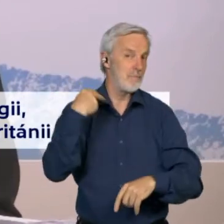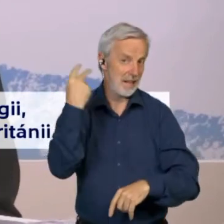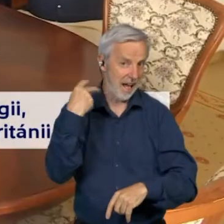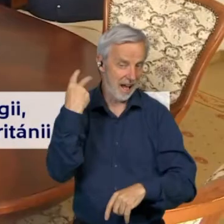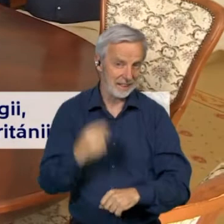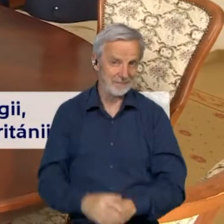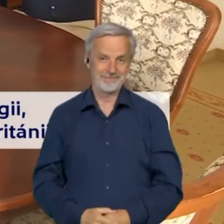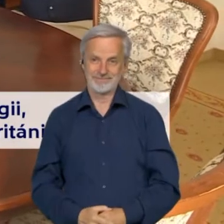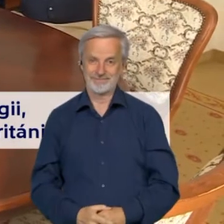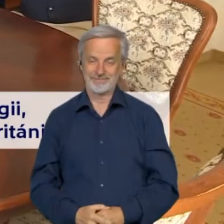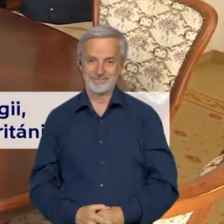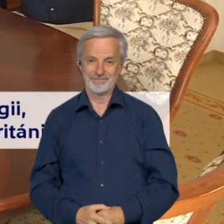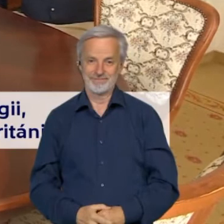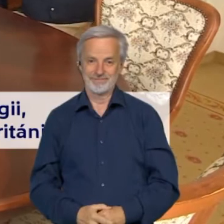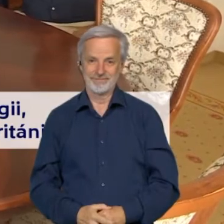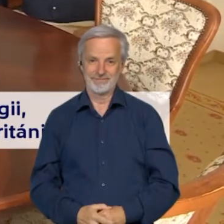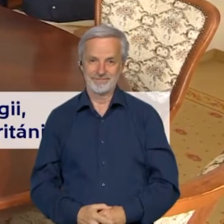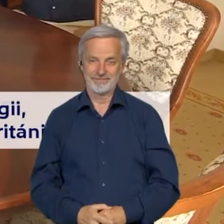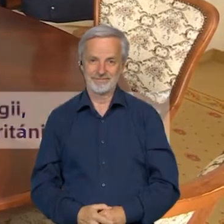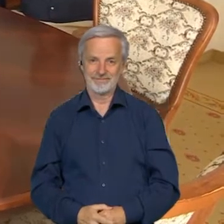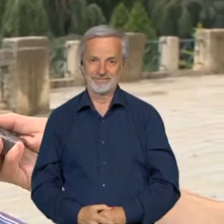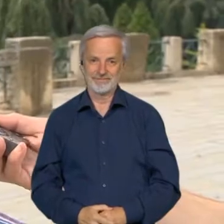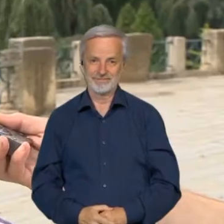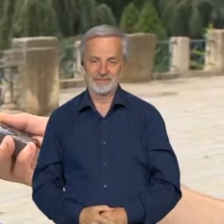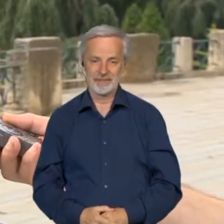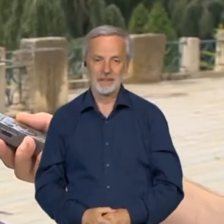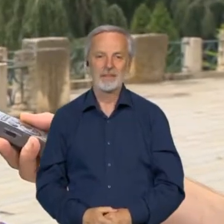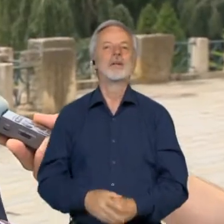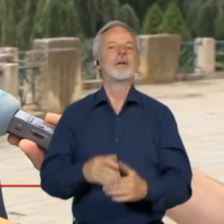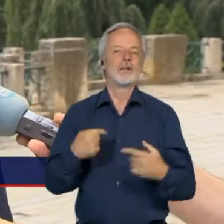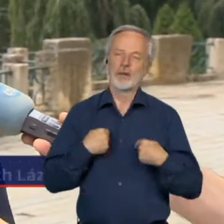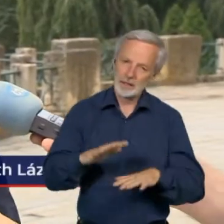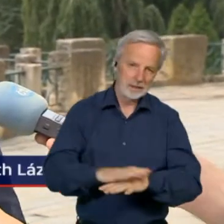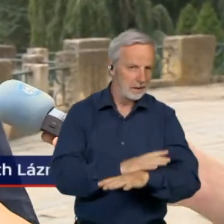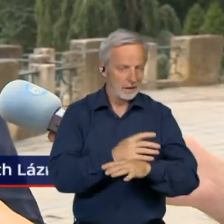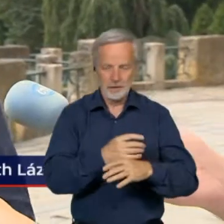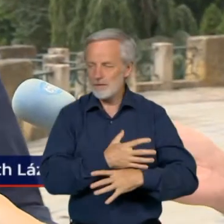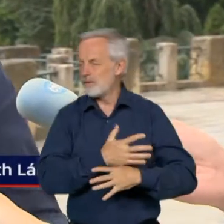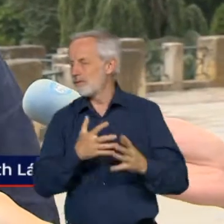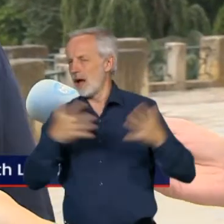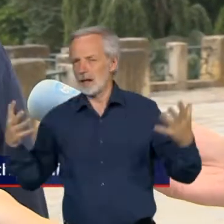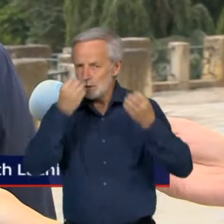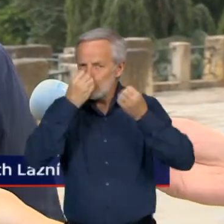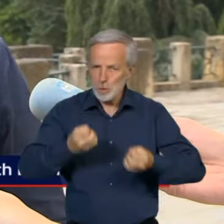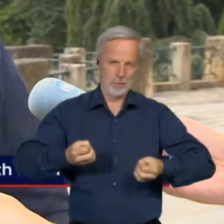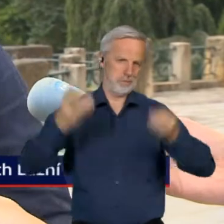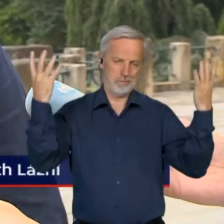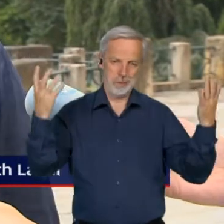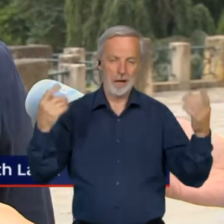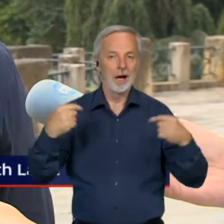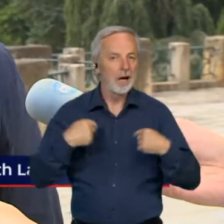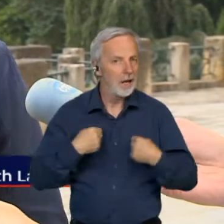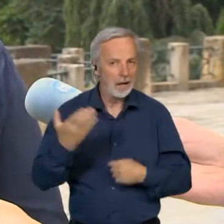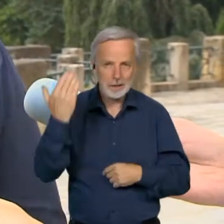Je to obrovský úspěch. Já jsem byl